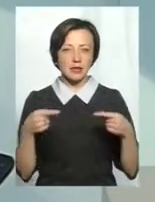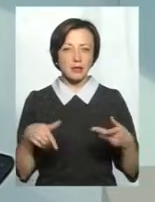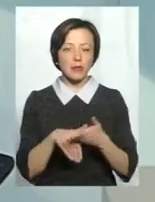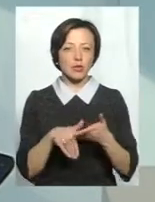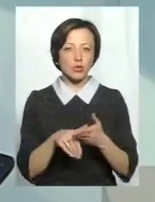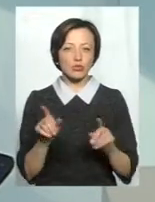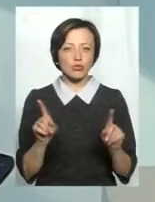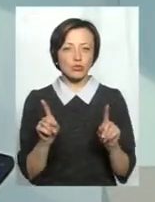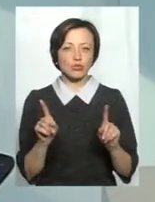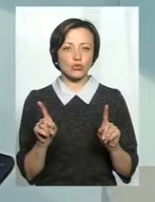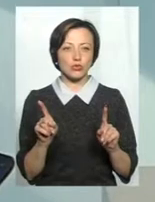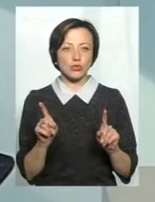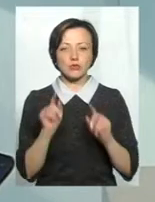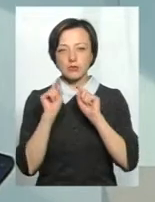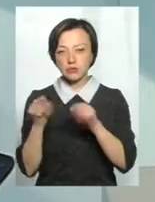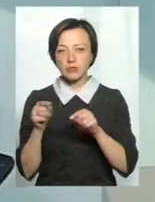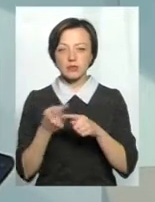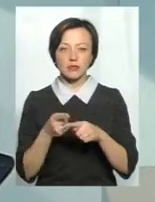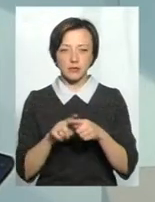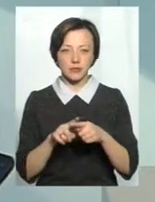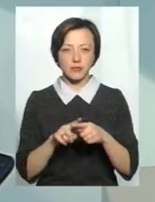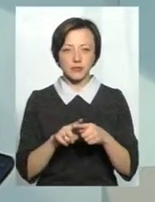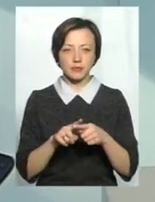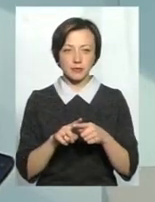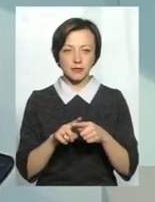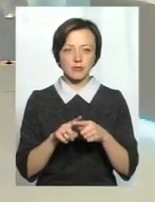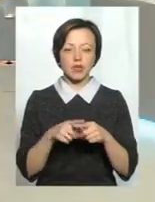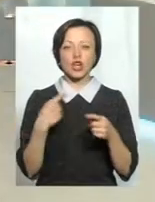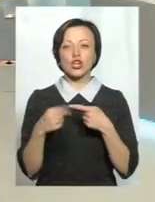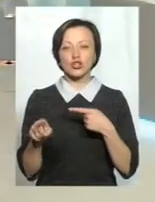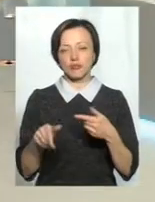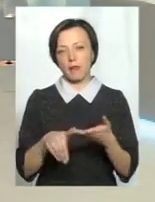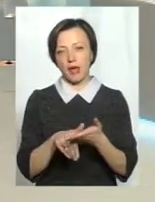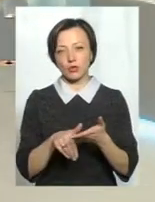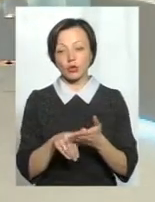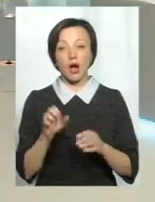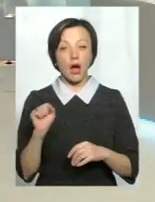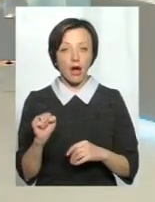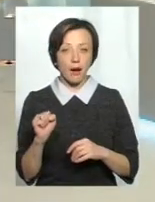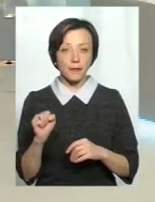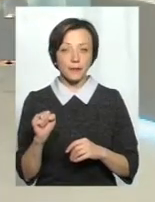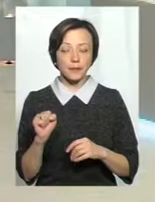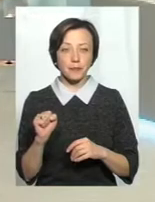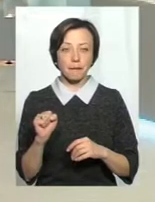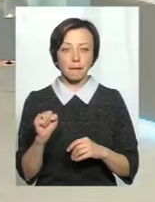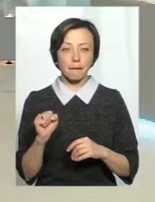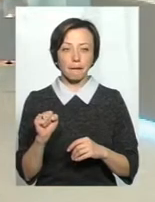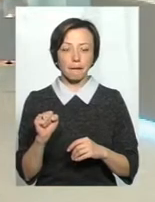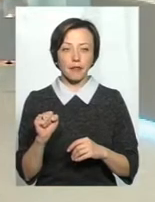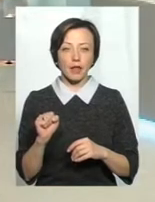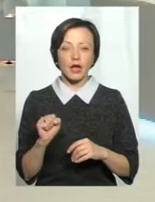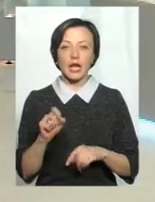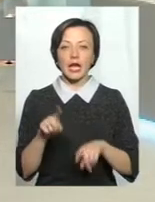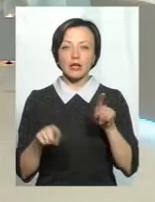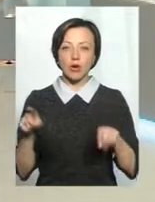перевагу надають все ж таки іншим методам. А ще інколи,